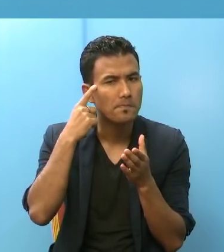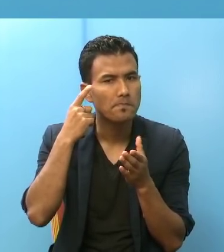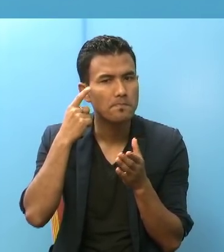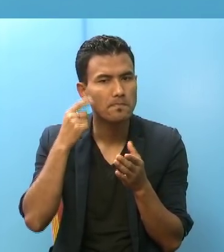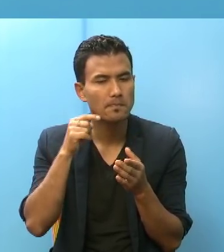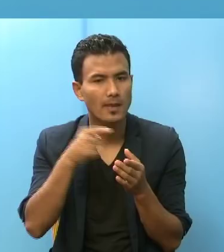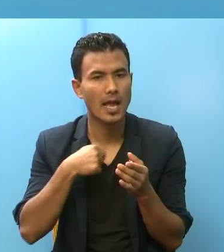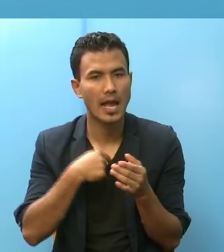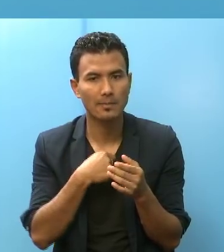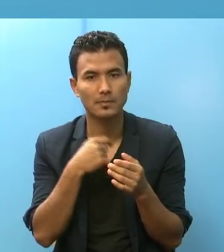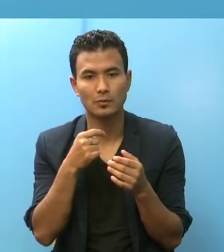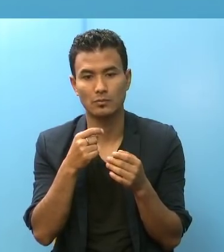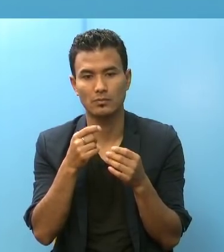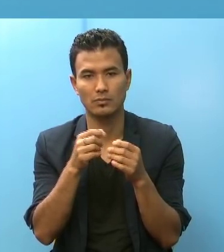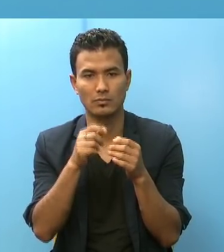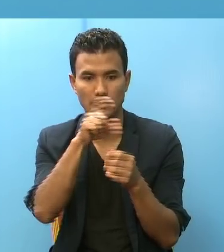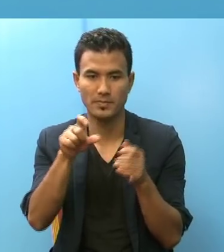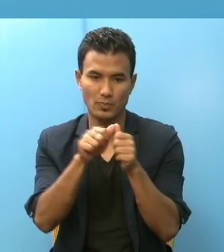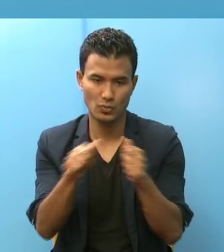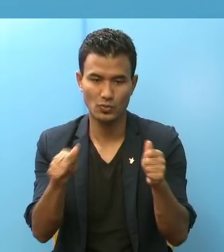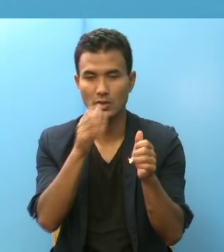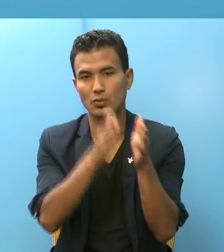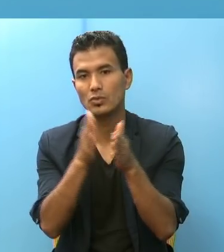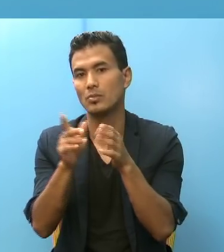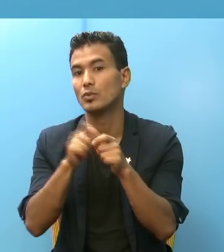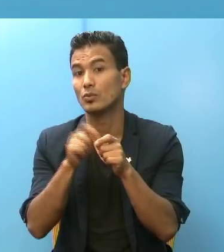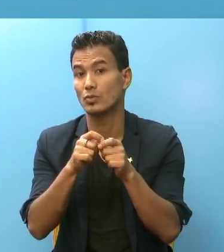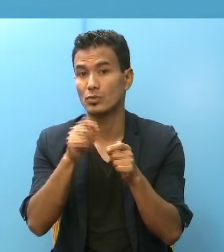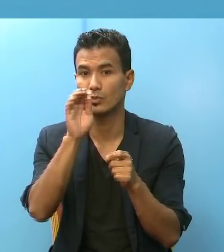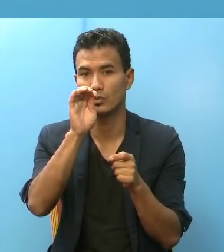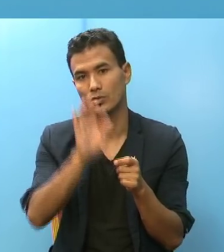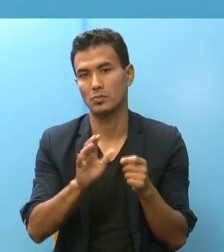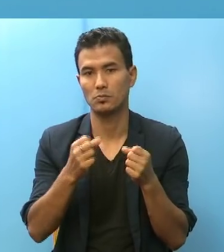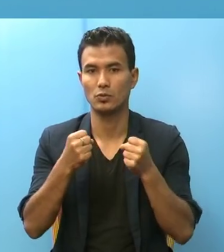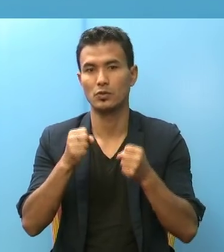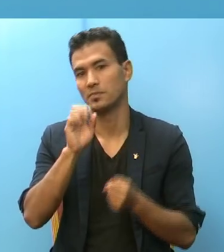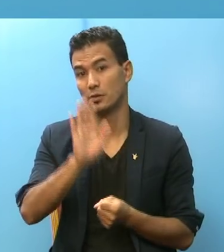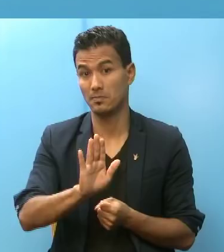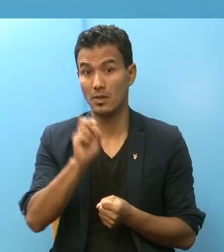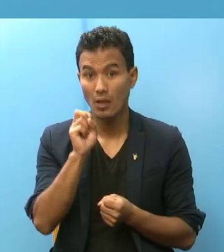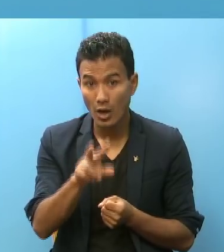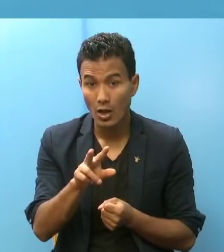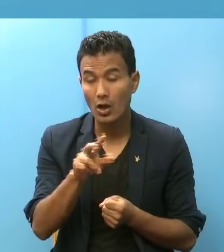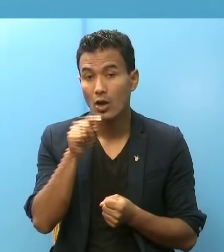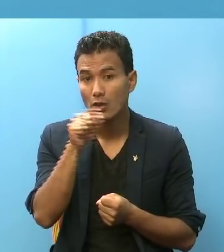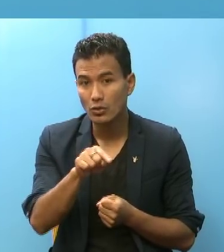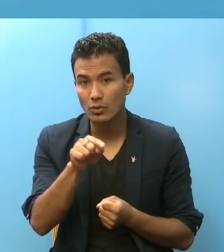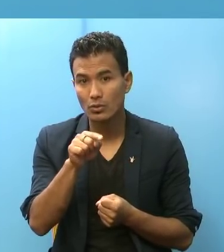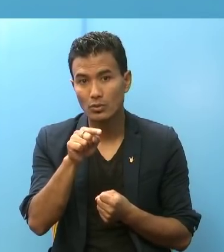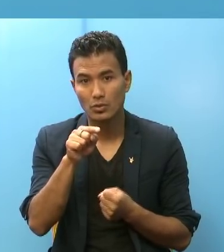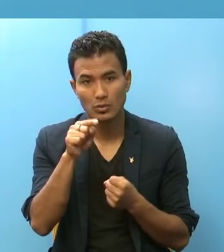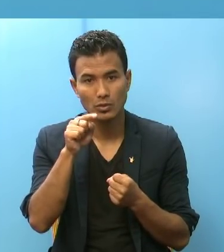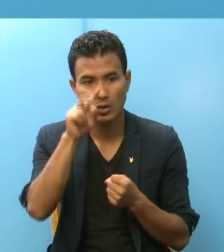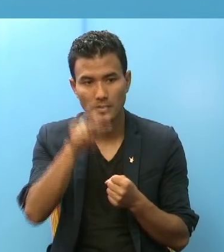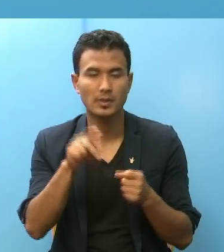हम रो मातोस्वाओ प्लान गरना को लागी हामी सक्षम छो तरह त्यों त्यों